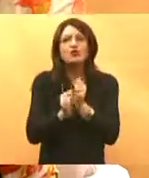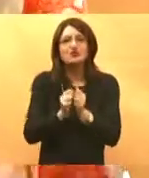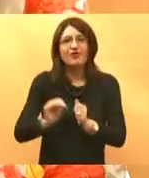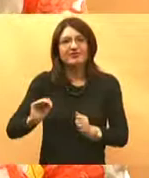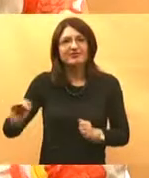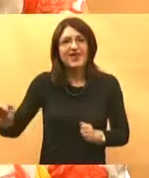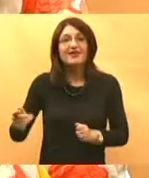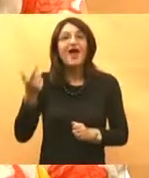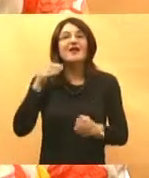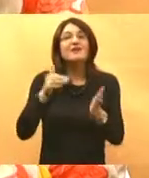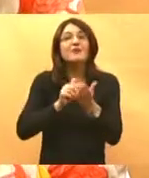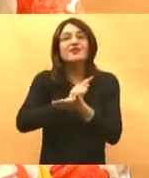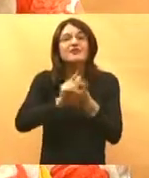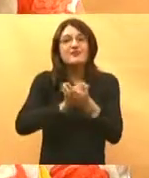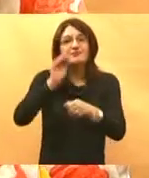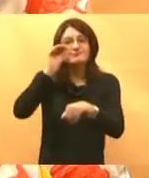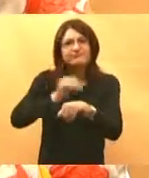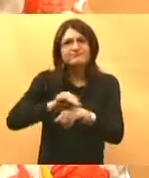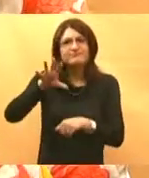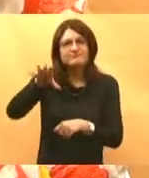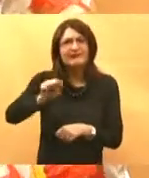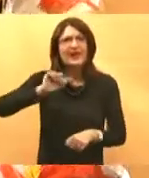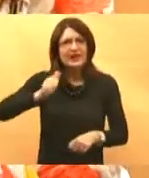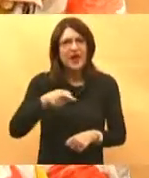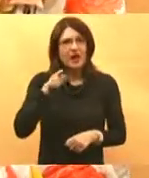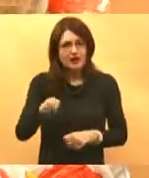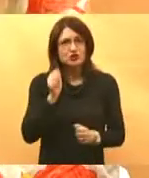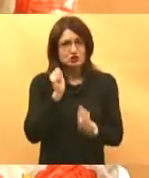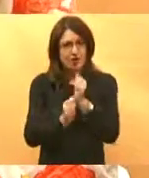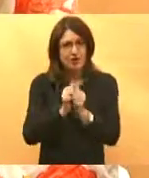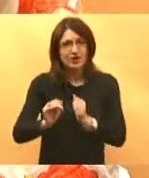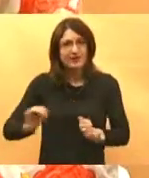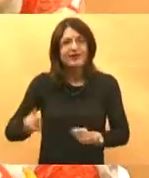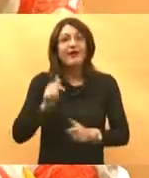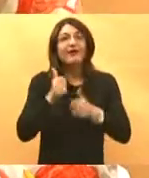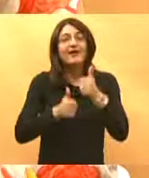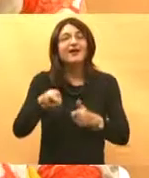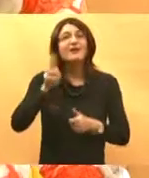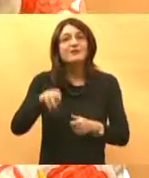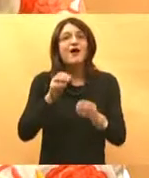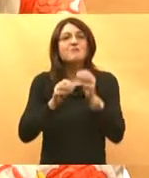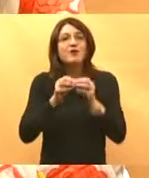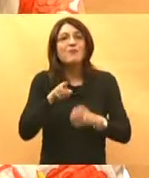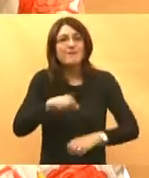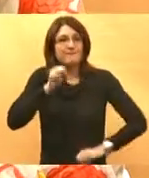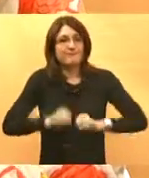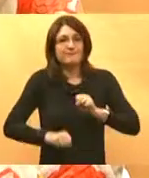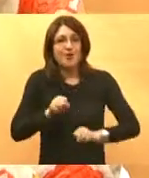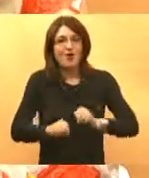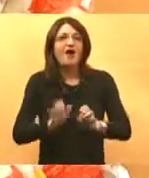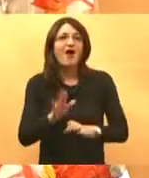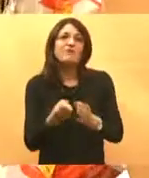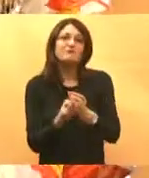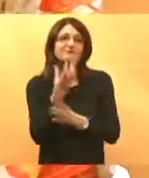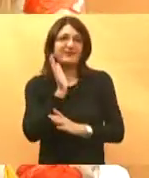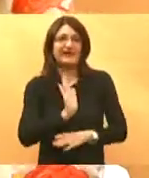vrijeme detektirati da li je to vaše dijete zbila zločasto ili ima problem u svom ponašanju prirodno